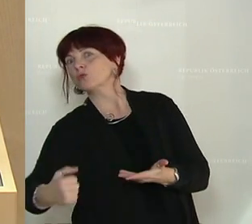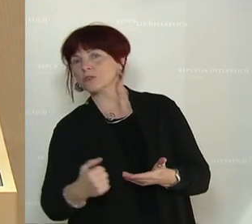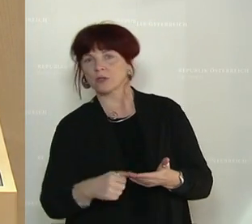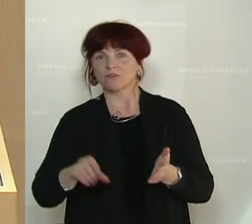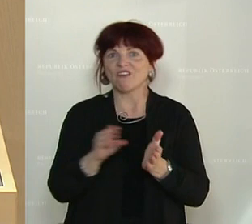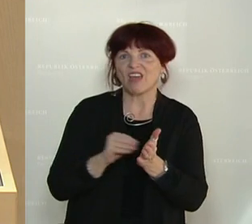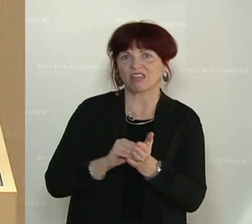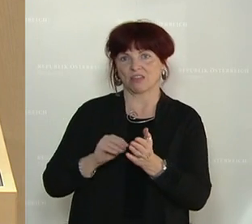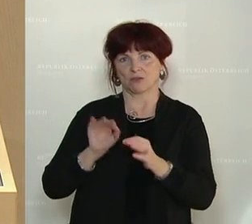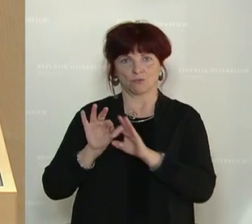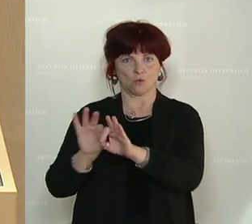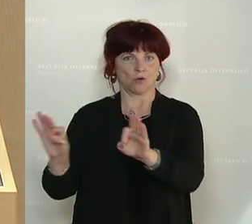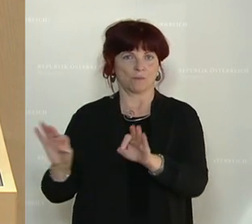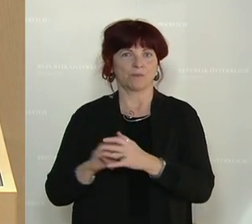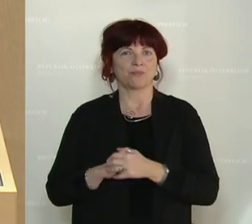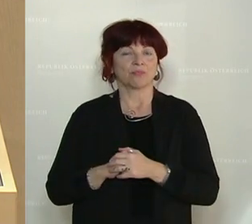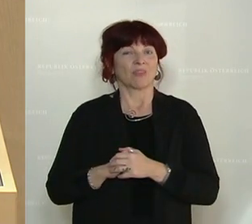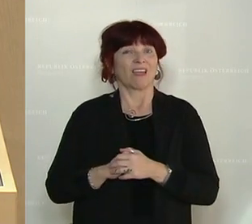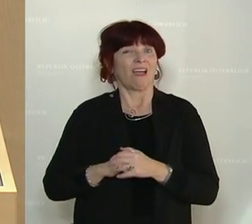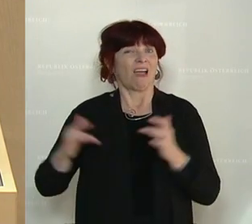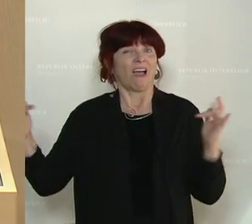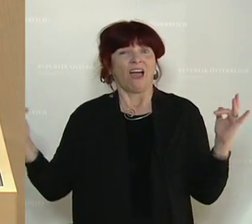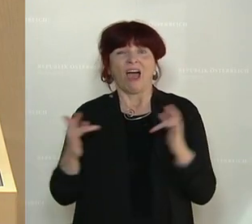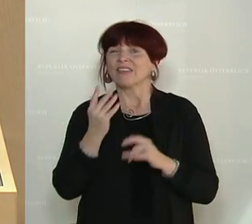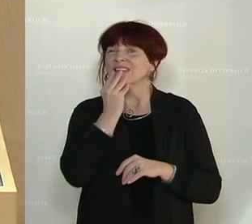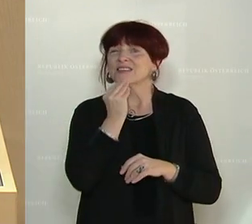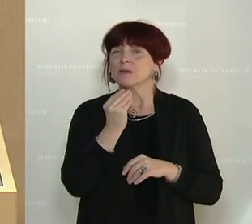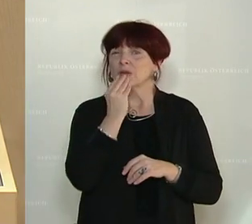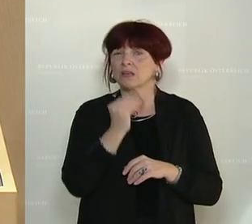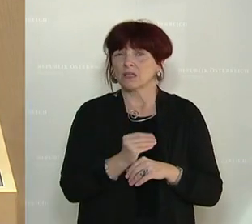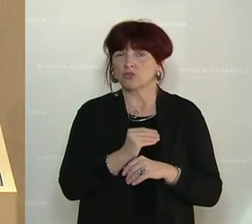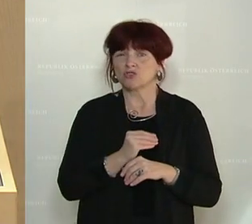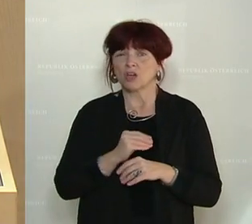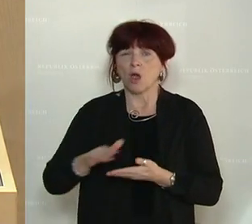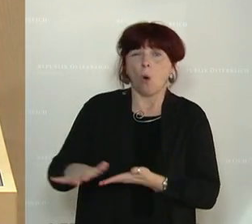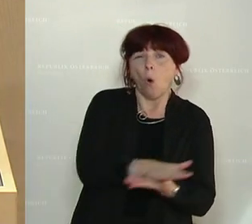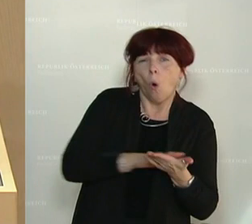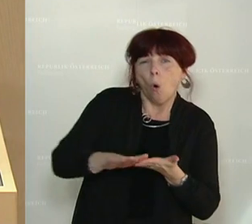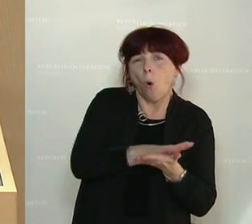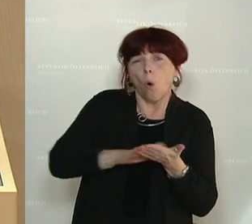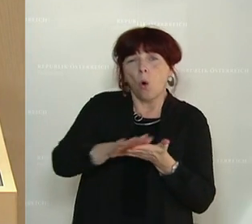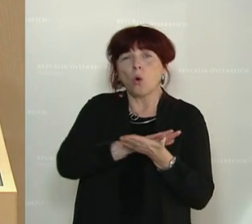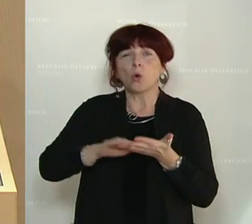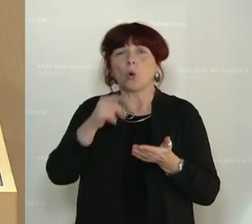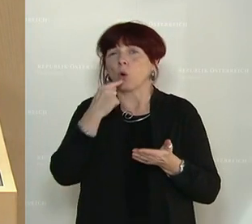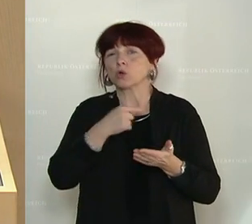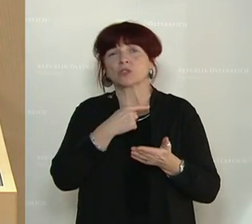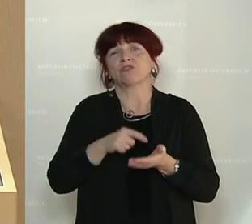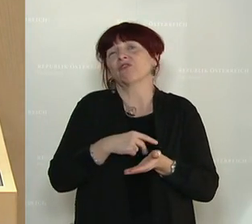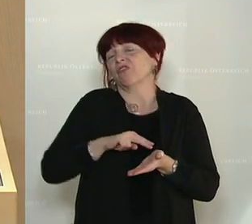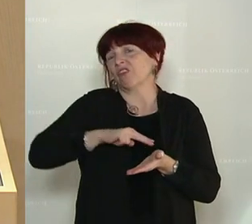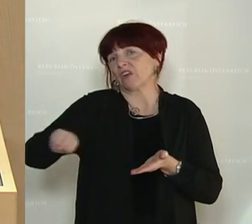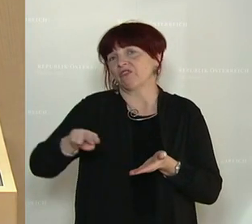Wir erleben, wie antisemitische und Holocaust-relativierende Verschwörungstheorien unbegrenzt